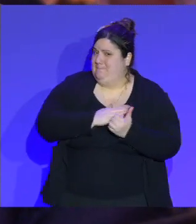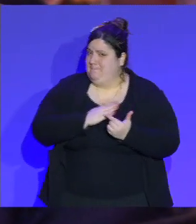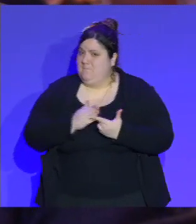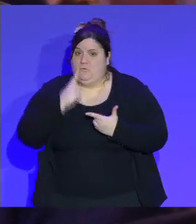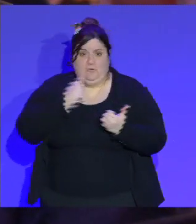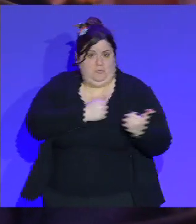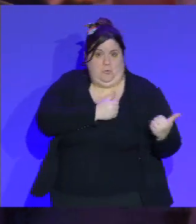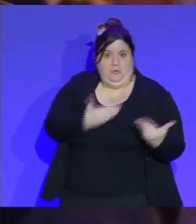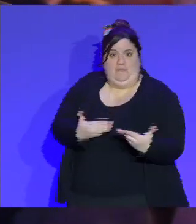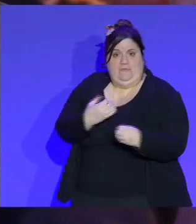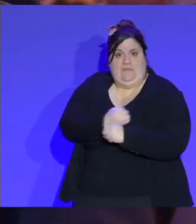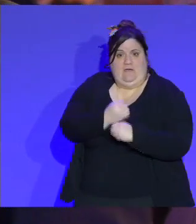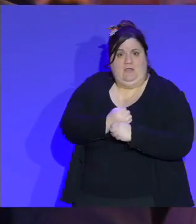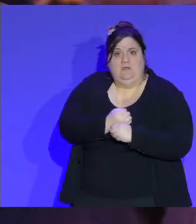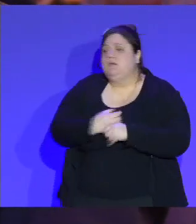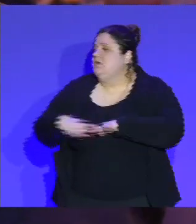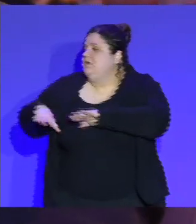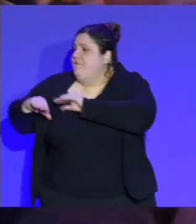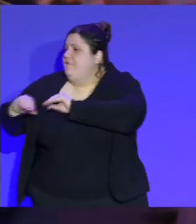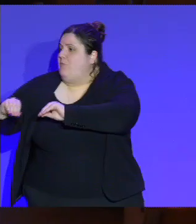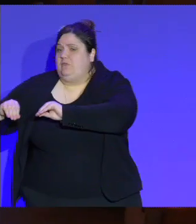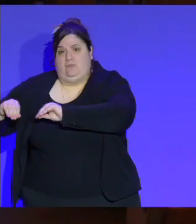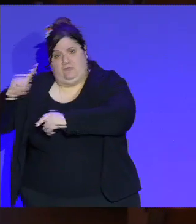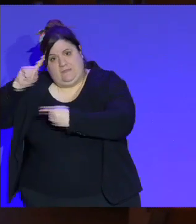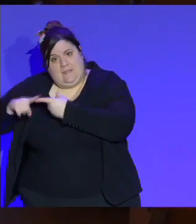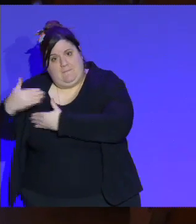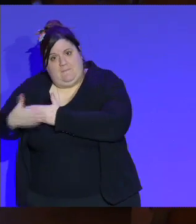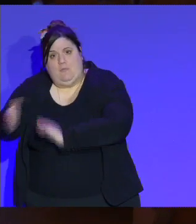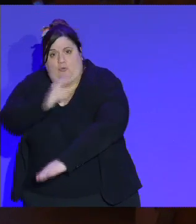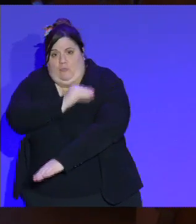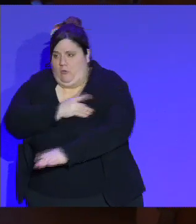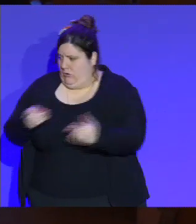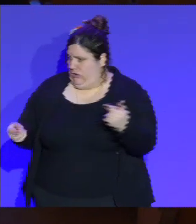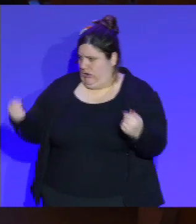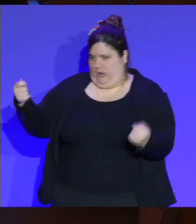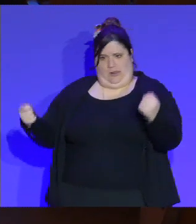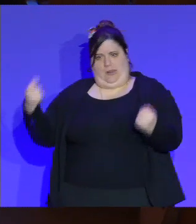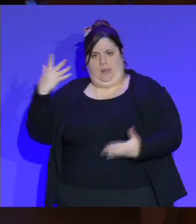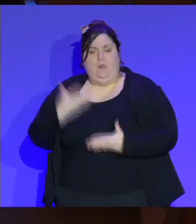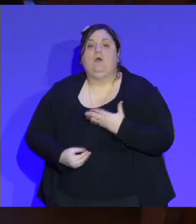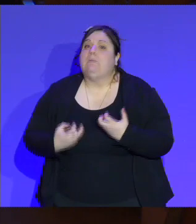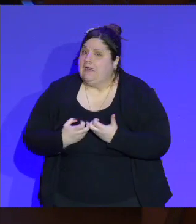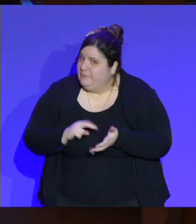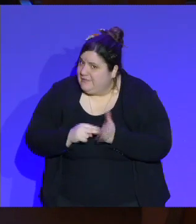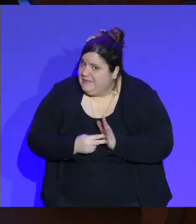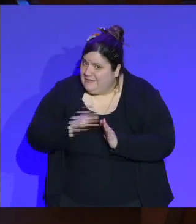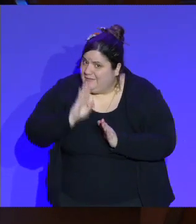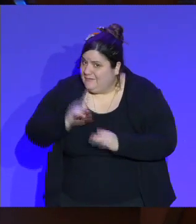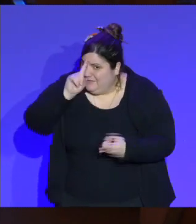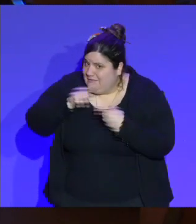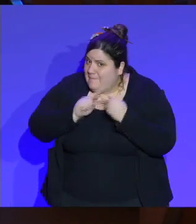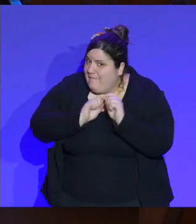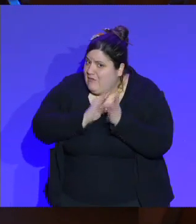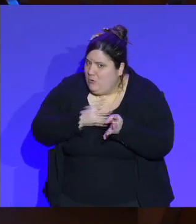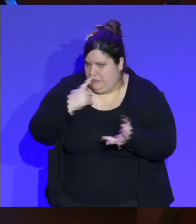dans le domaine du sport.'est le cas notamment avec le recrutement des techniciens au niveau du vélo. Ça, c'est le premier point et le